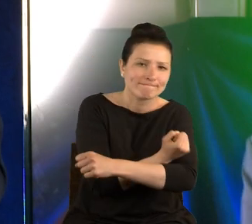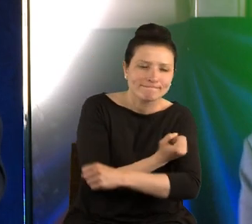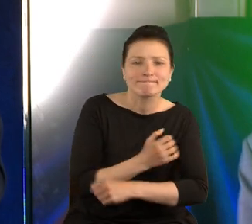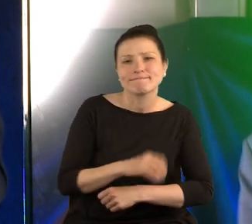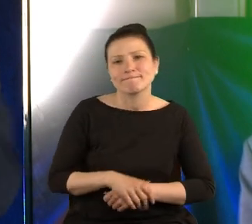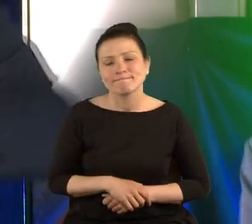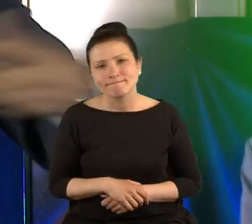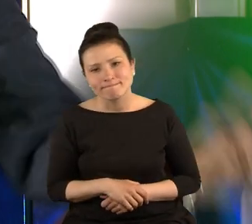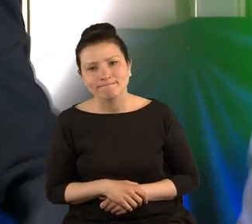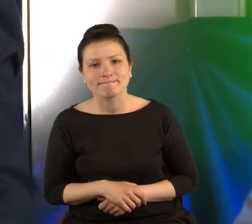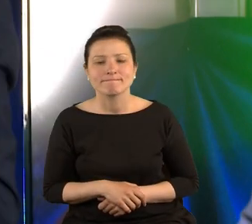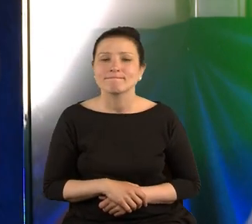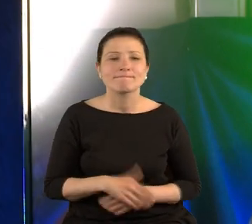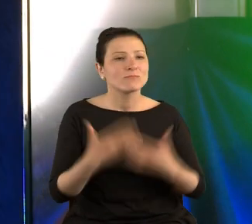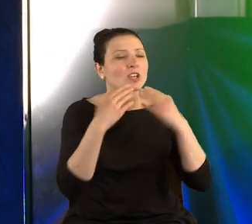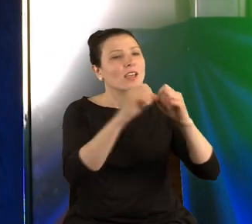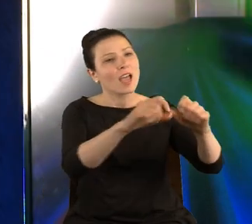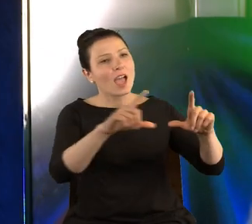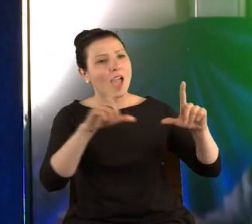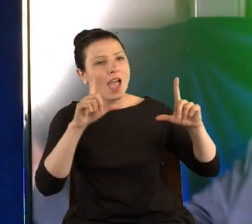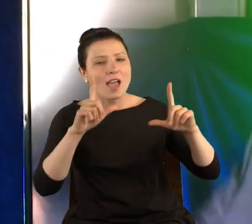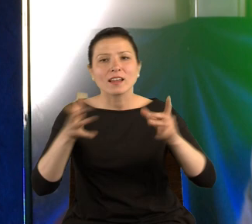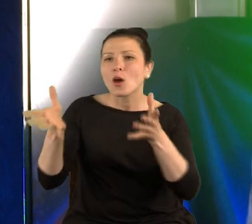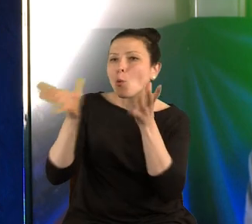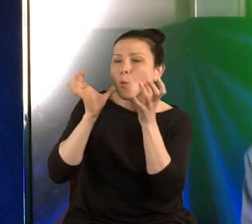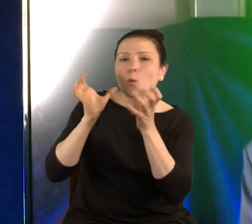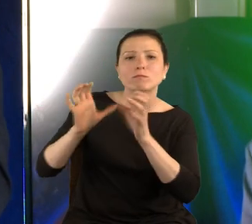Z ekranów, z głośników